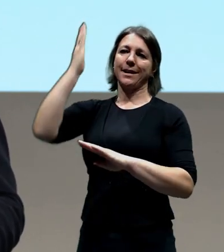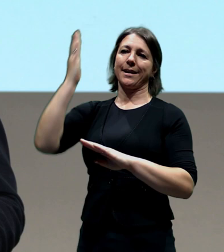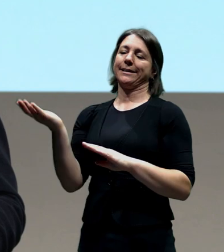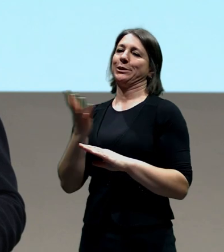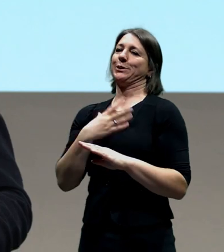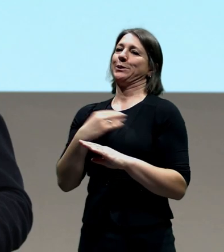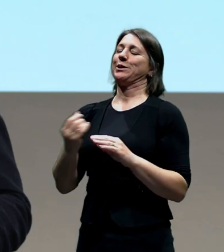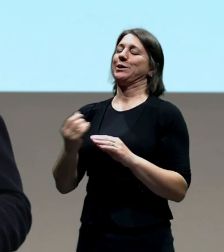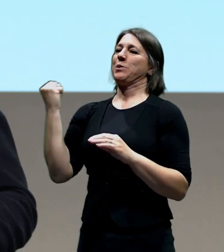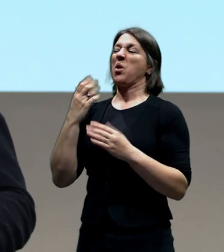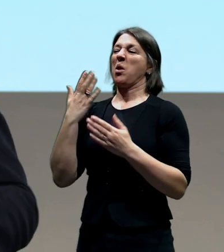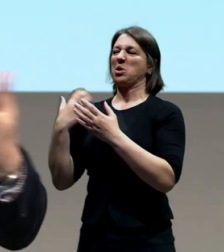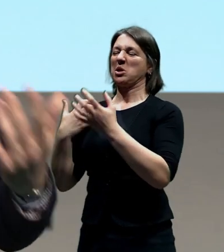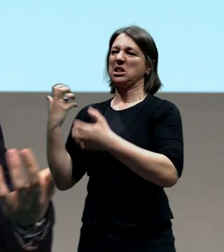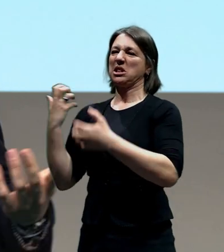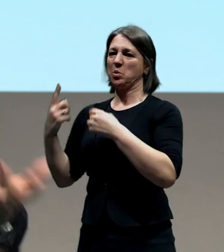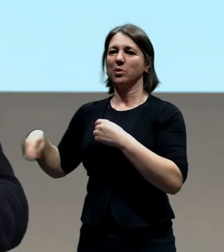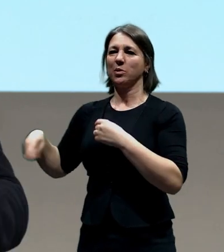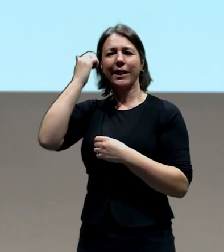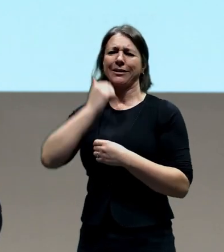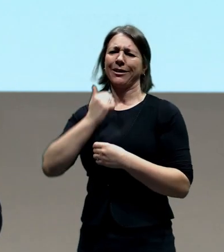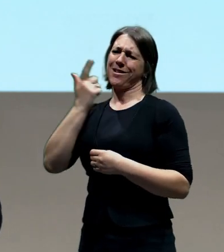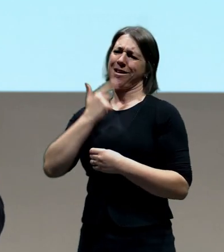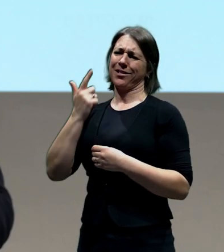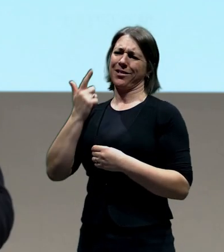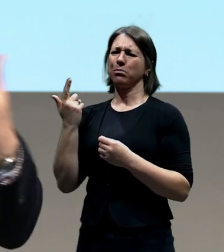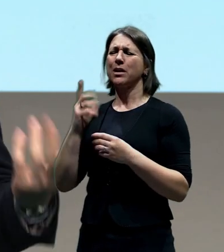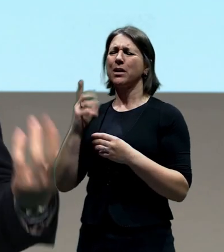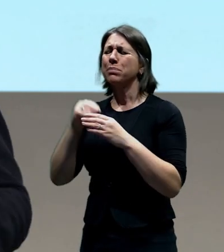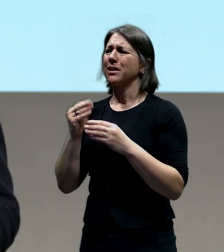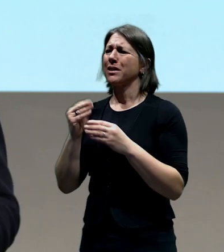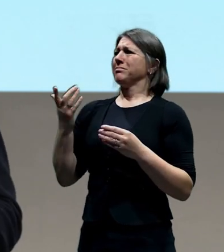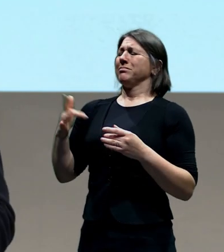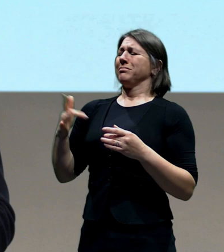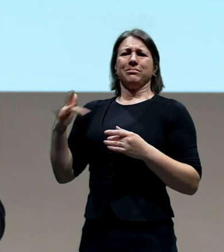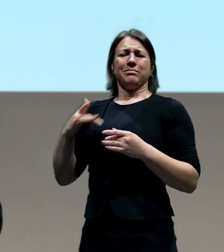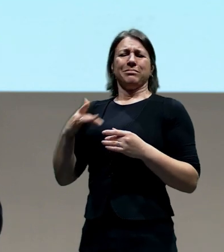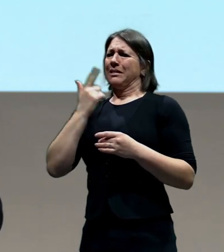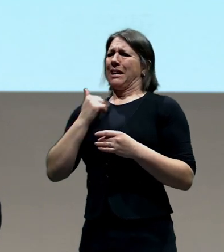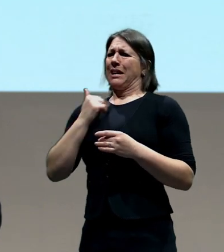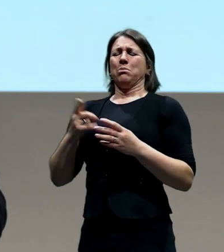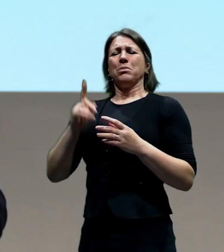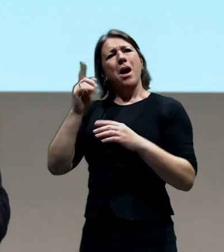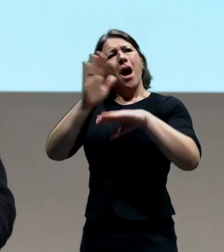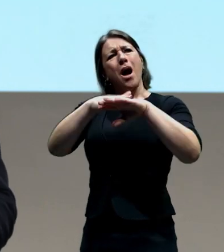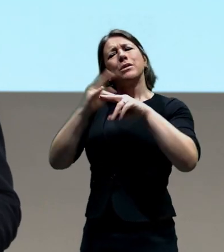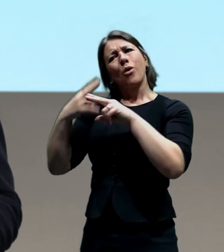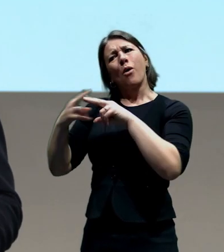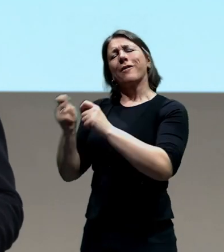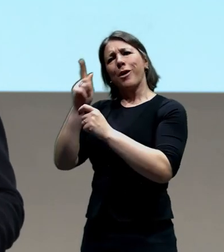Proto často slýcháme stížnosti lidí na to, že to tam není k životu. Slyšíme žádosti o to, že by se tam s tím mělo něco dělat.